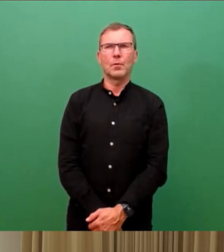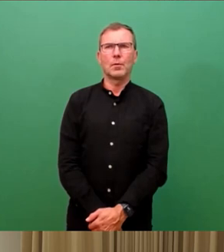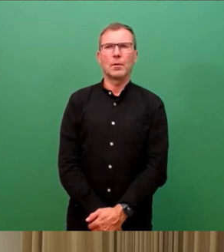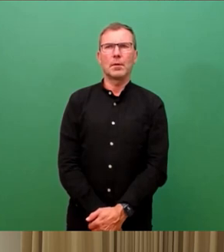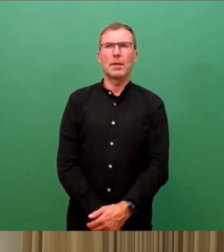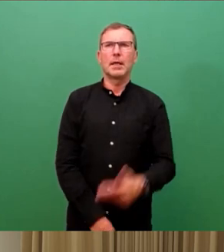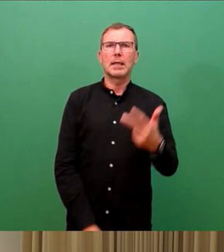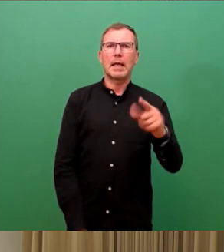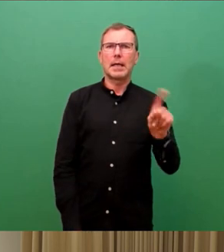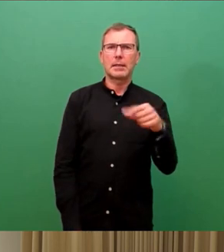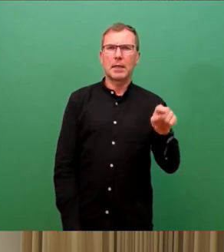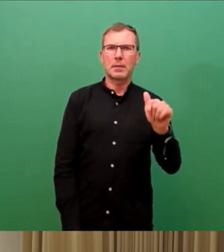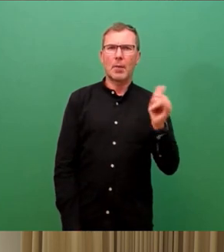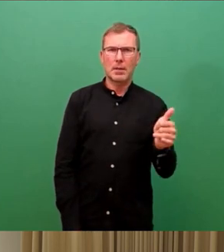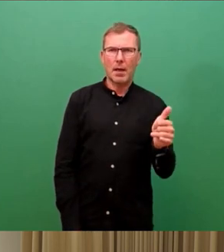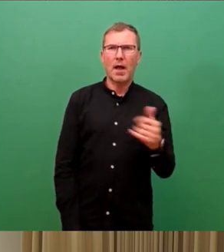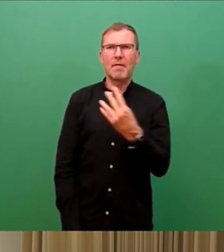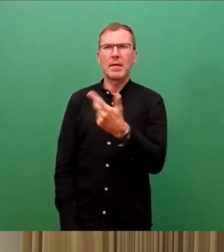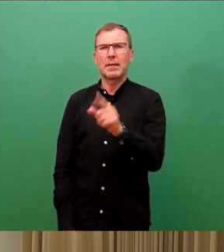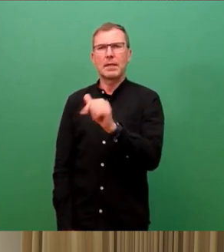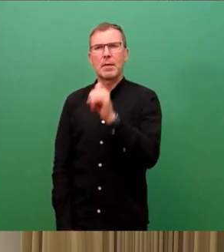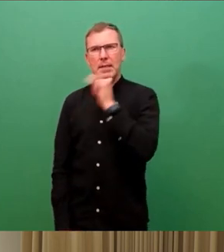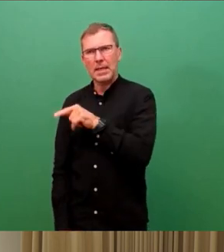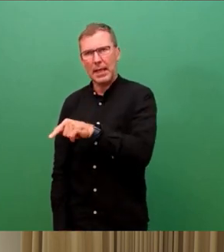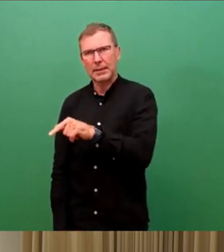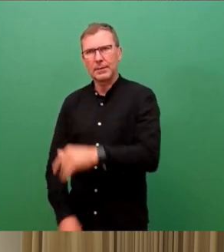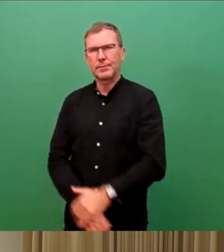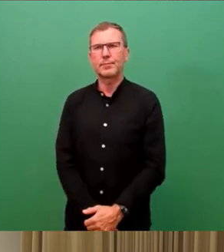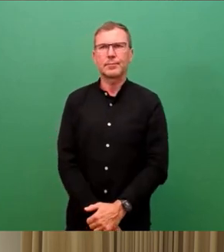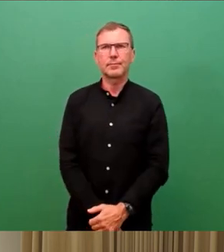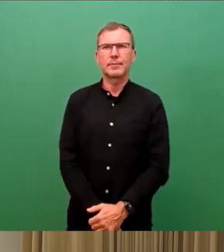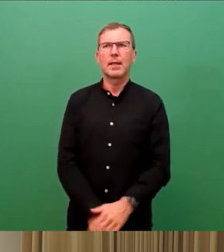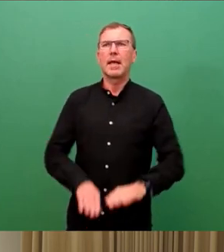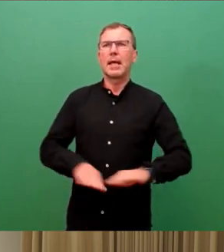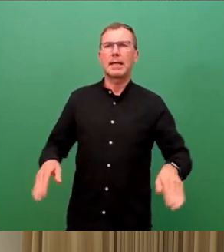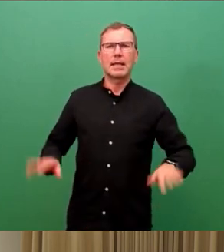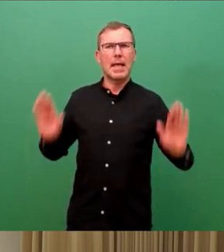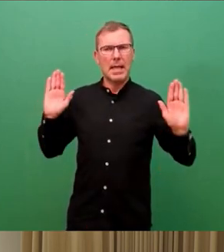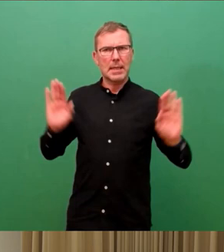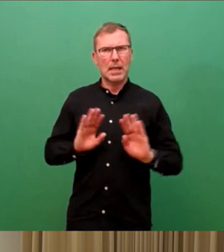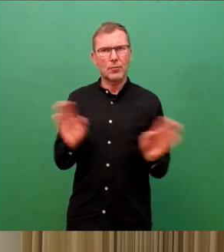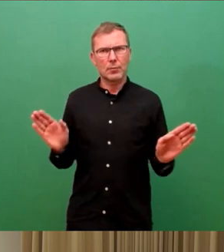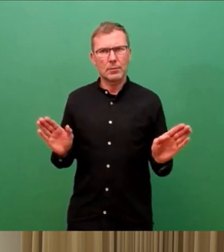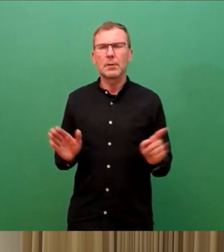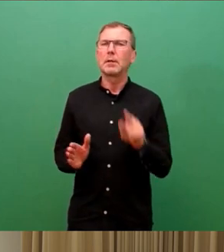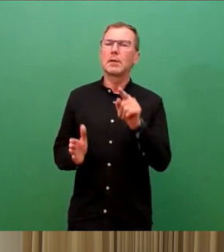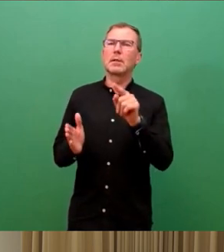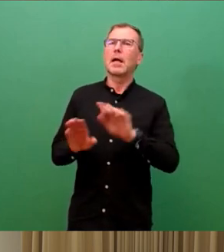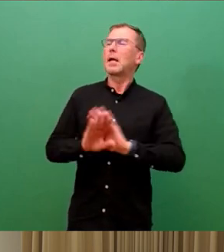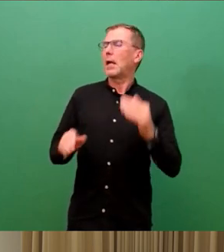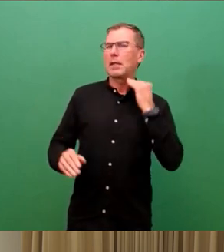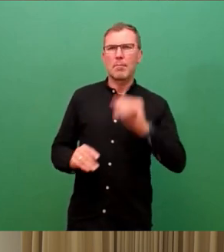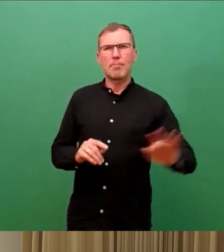33 ja, 34 nein, keine Enthaltung, damit hätte es keine Mehrheit